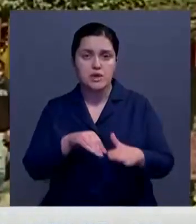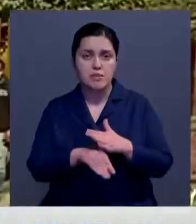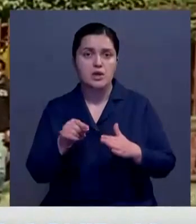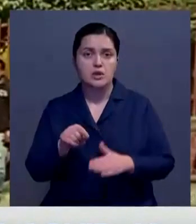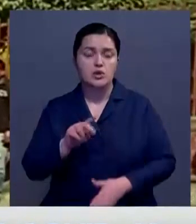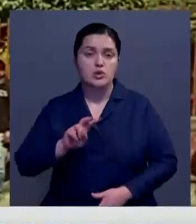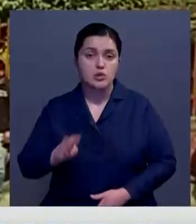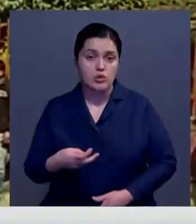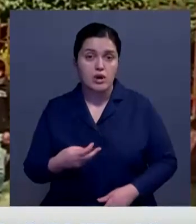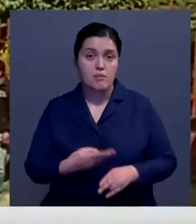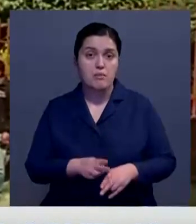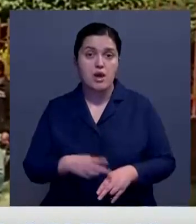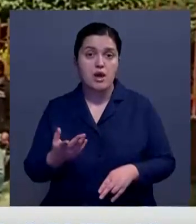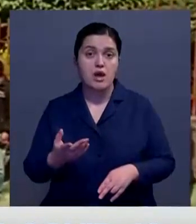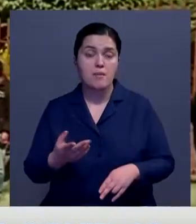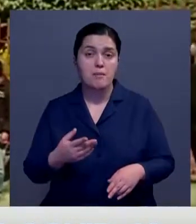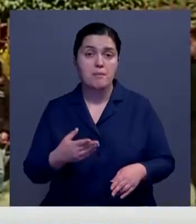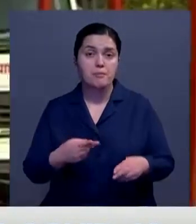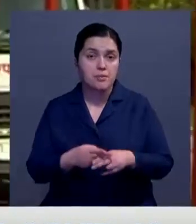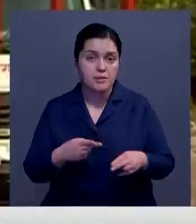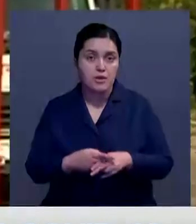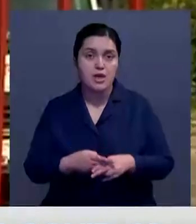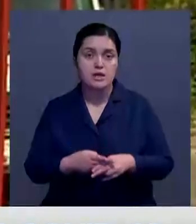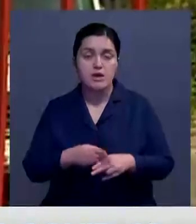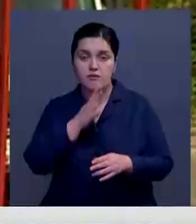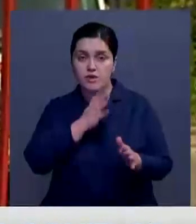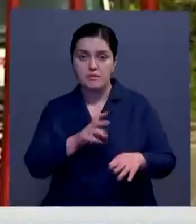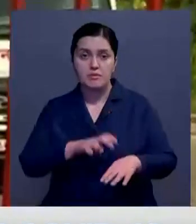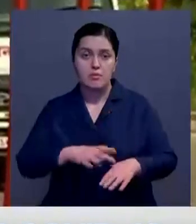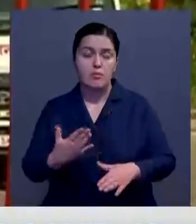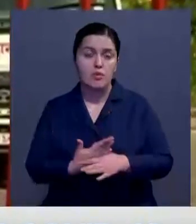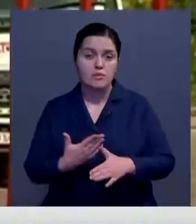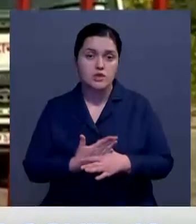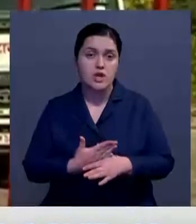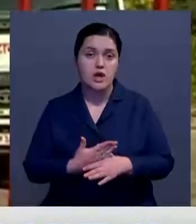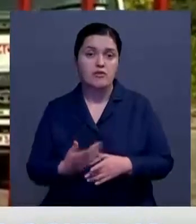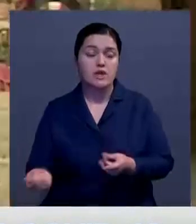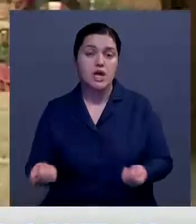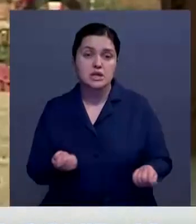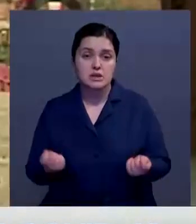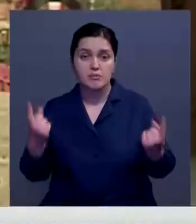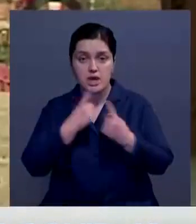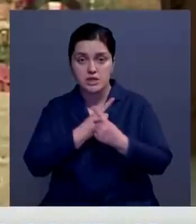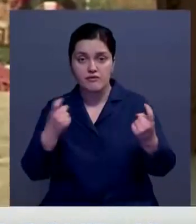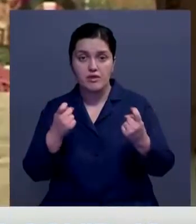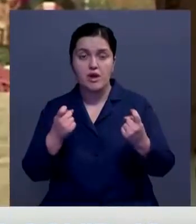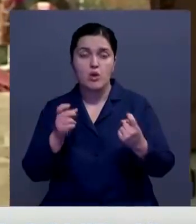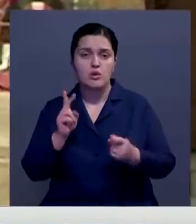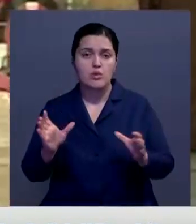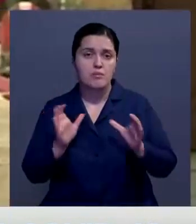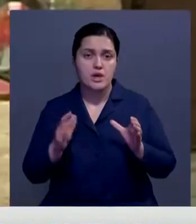1000 долларов. По словам врачей, это создавало препятствие для оказания своевременной медпомощи. Однако власти призывают